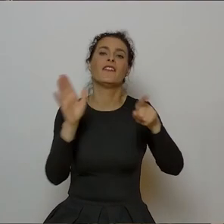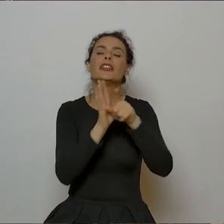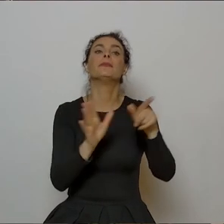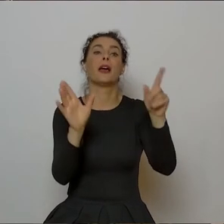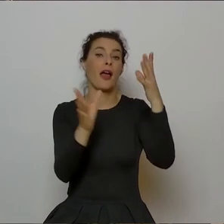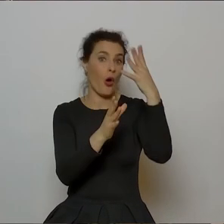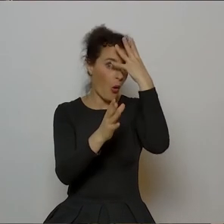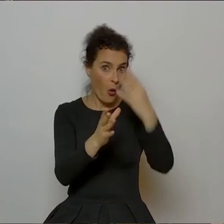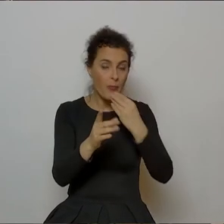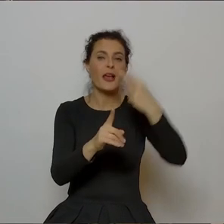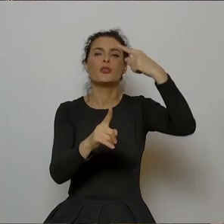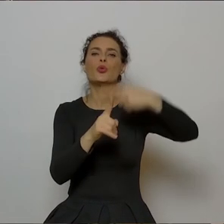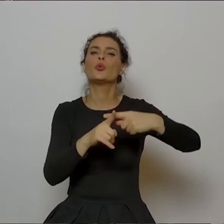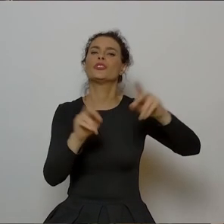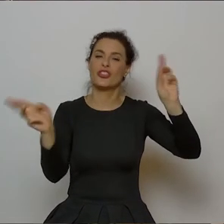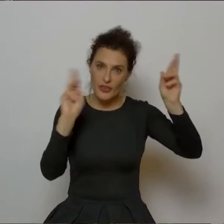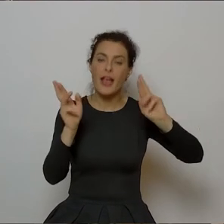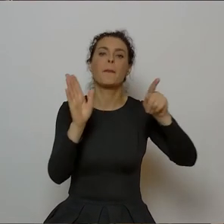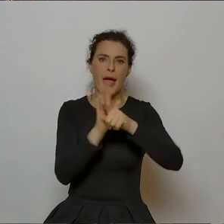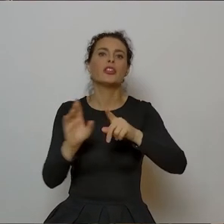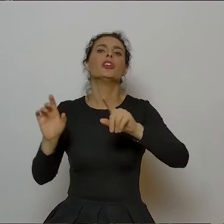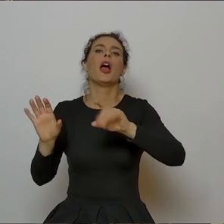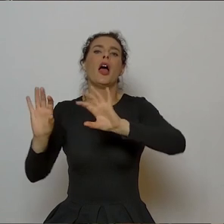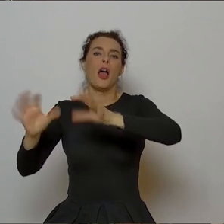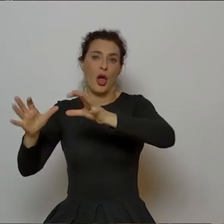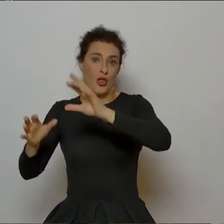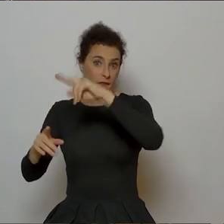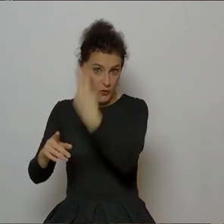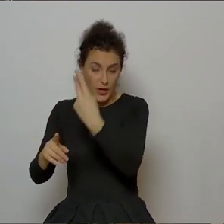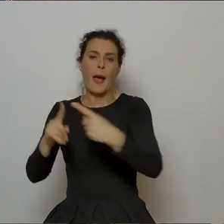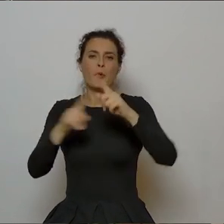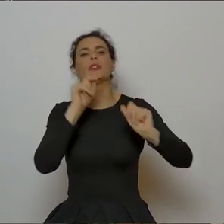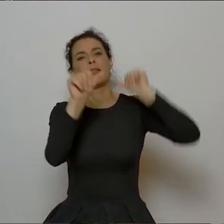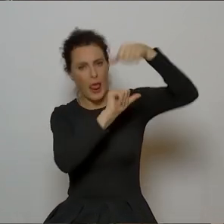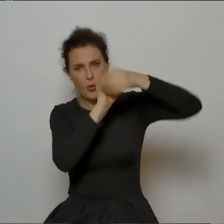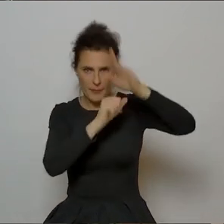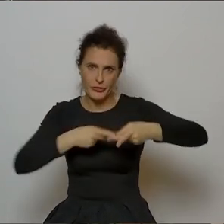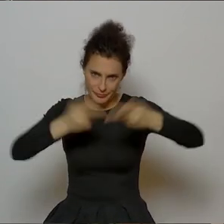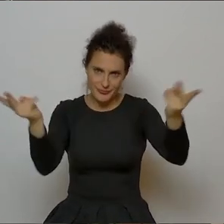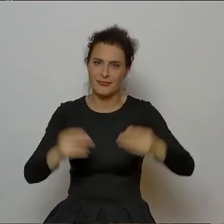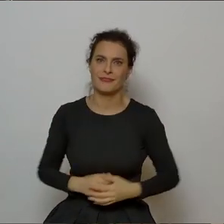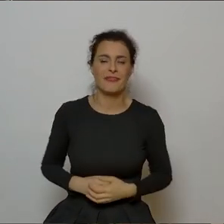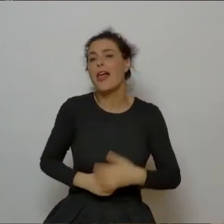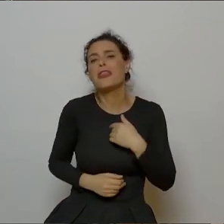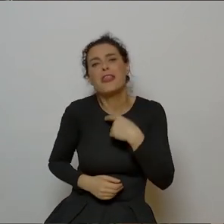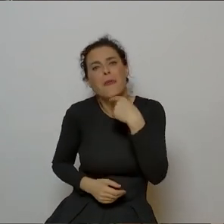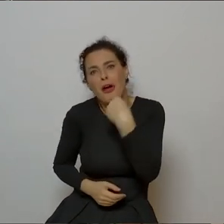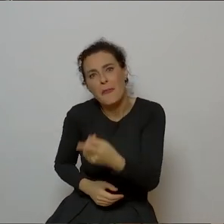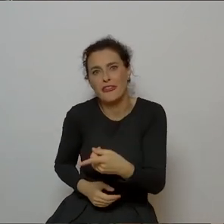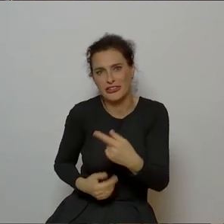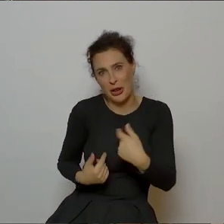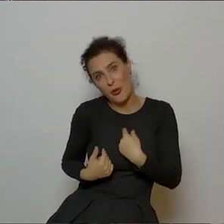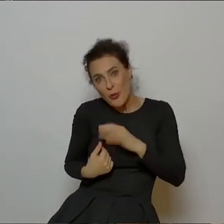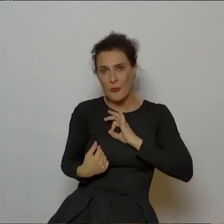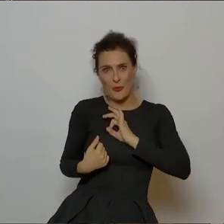niedługo w radiowej dwójce i w przyszłym roku ukaże się pyta. Także nie mogę powiedzieć polecam, bo to